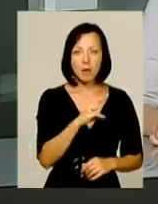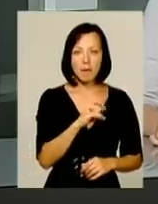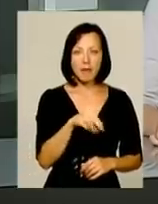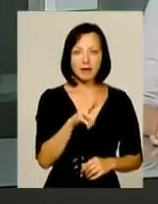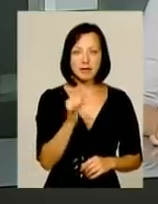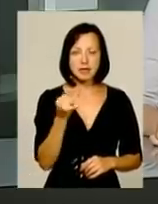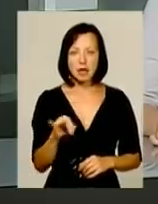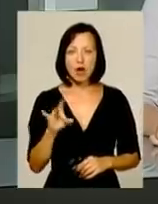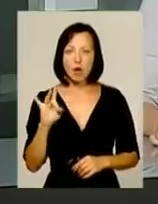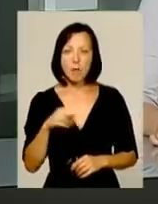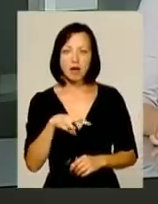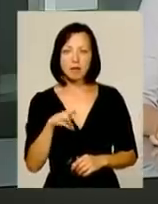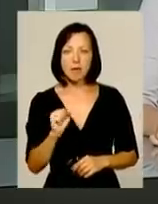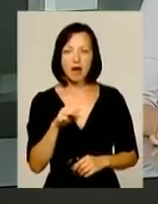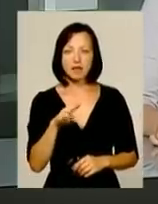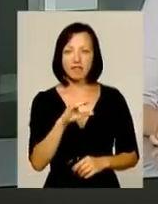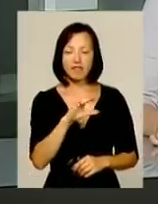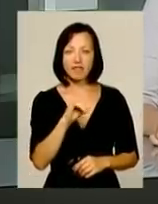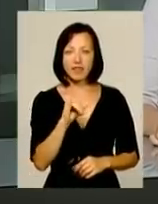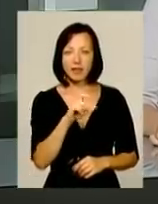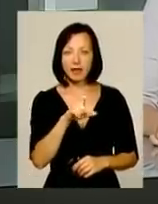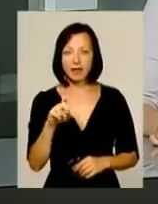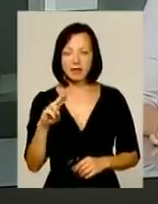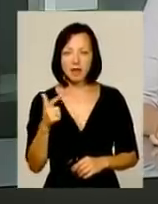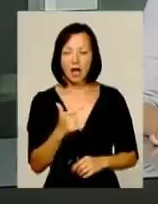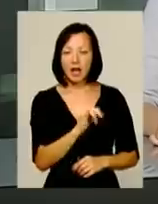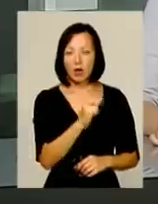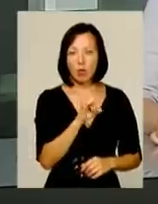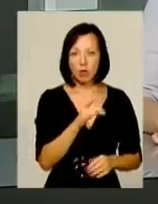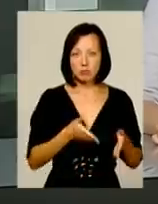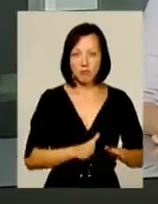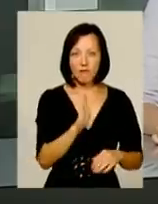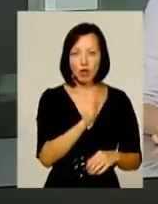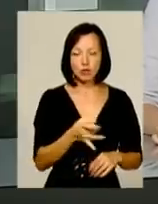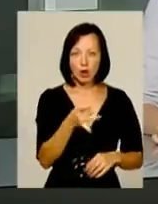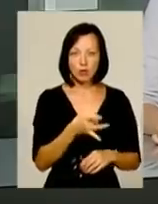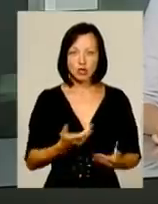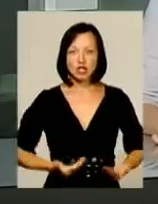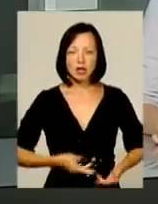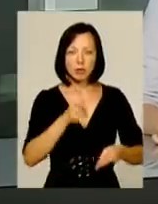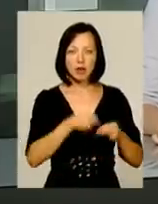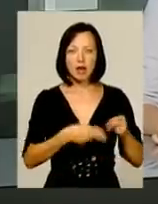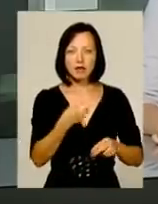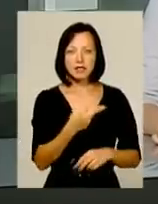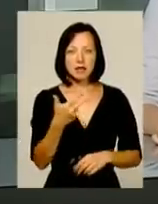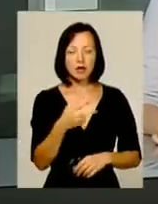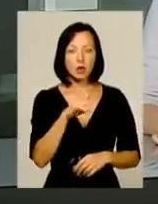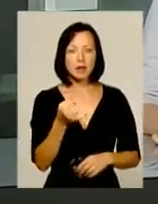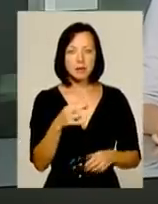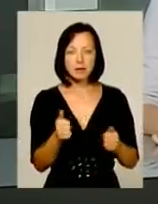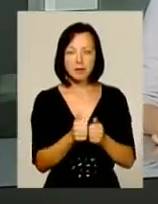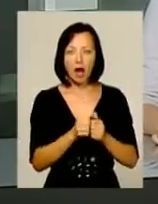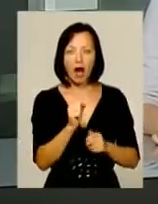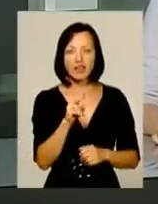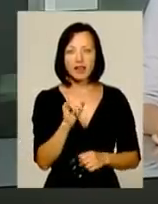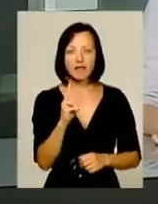та Романом Матвійцем. Ігор – родом із села Писарівка Волочиського району. Його життя обірвалося 23 липня поблизу